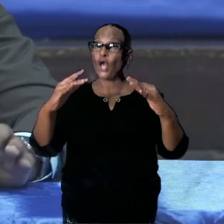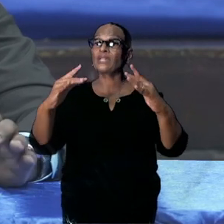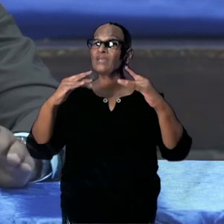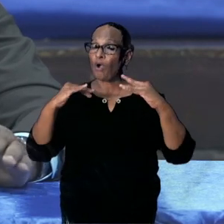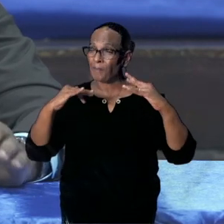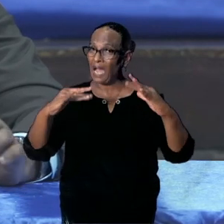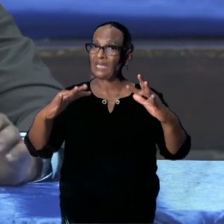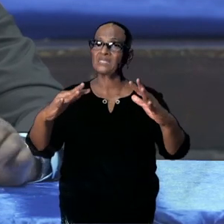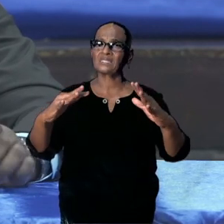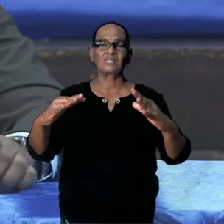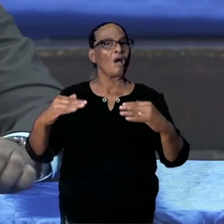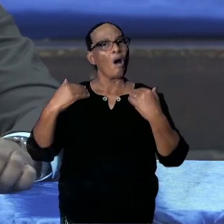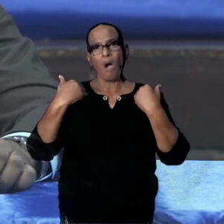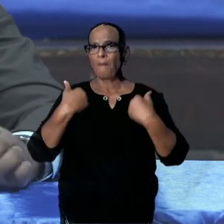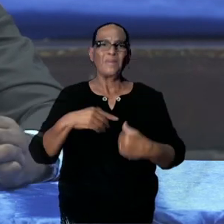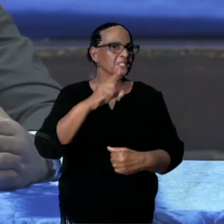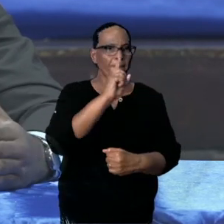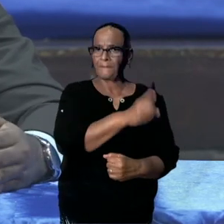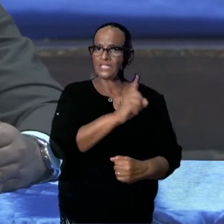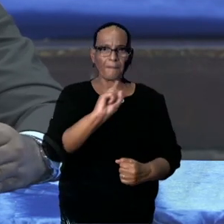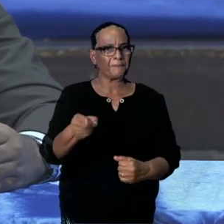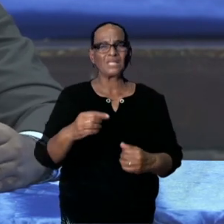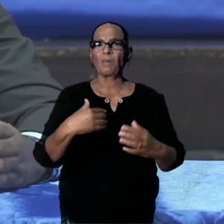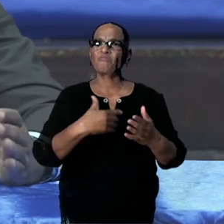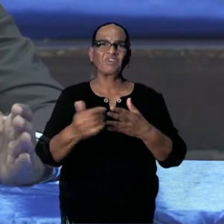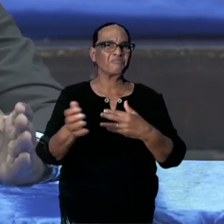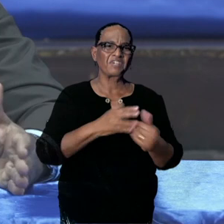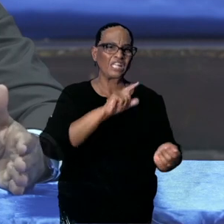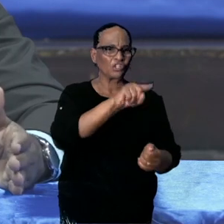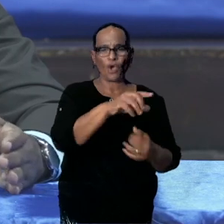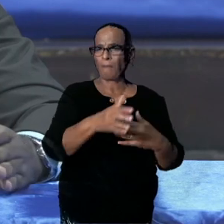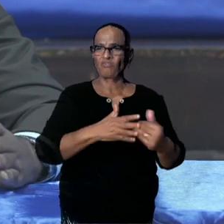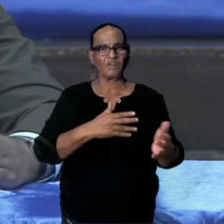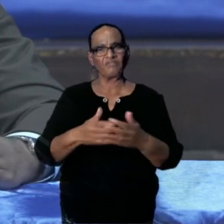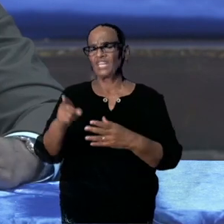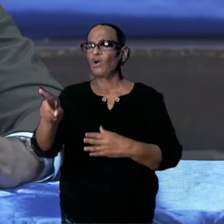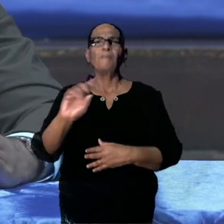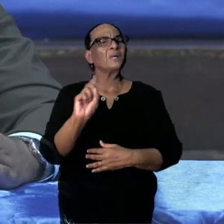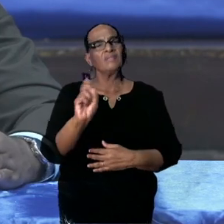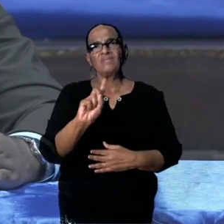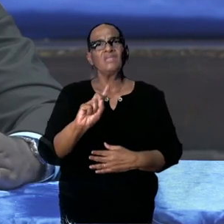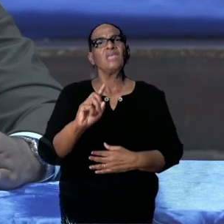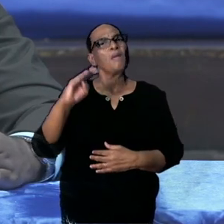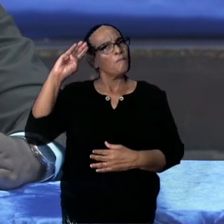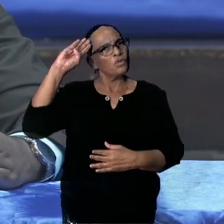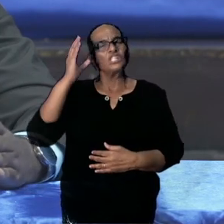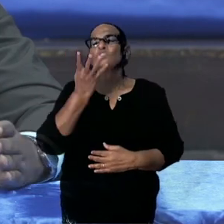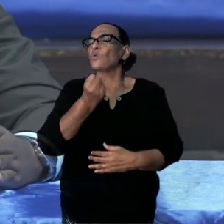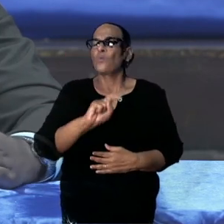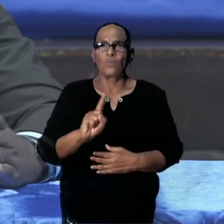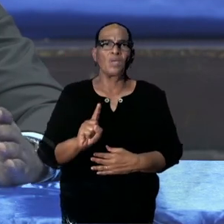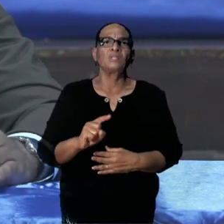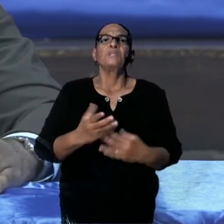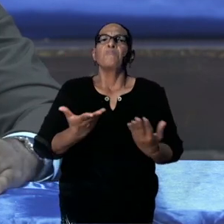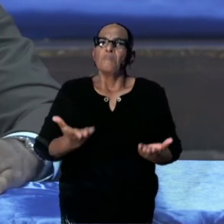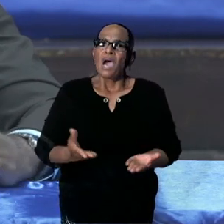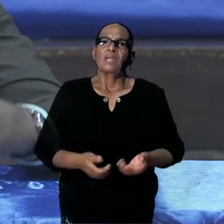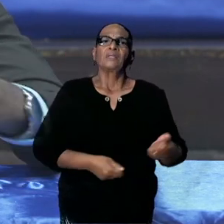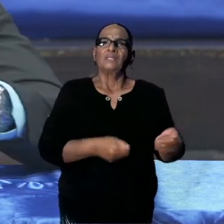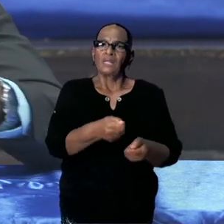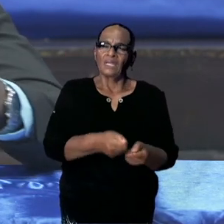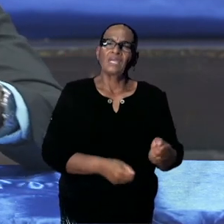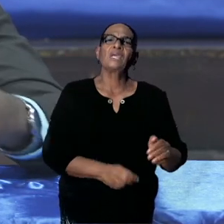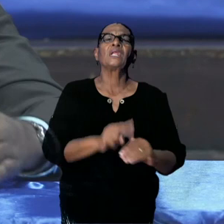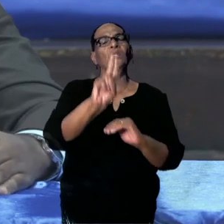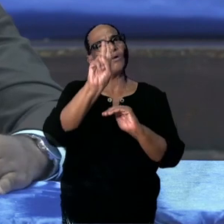om mensen onaangenaam te zijn. Dus zowel de samenleving als ook de regering, de overheid.